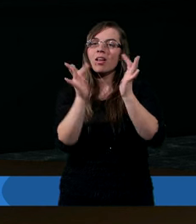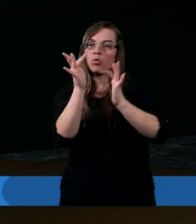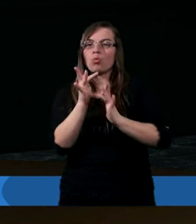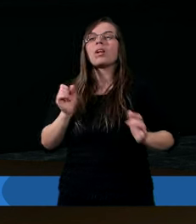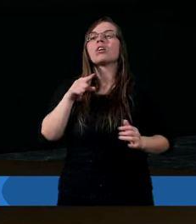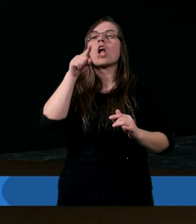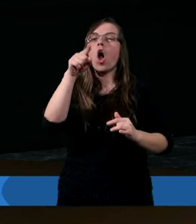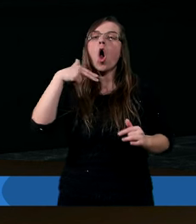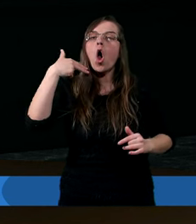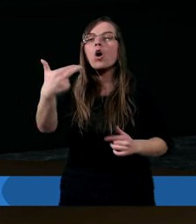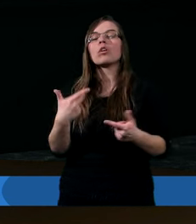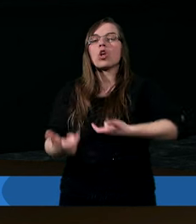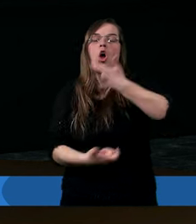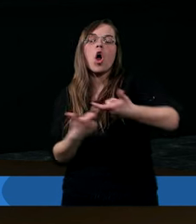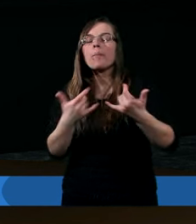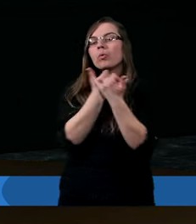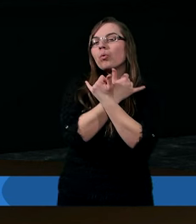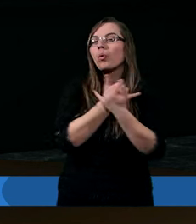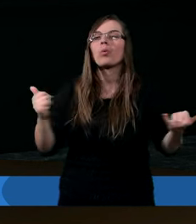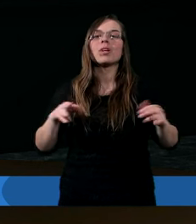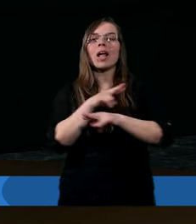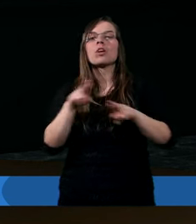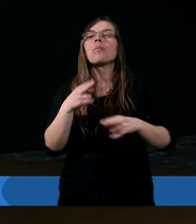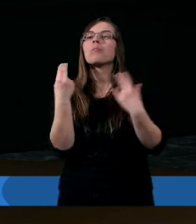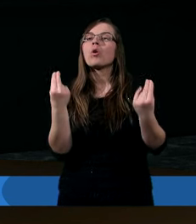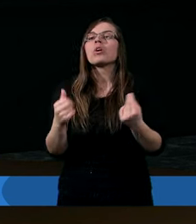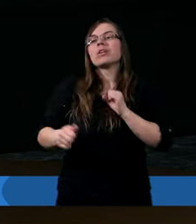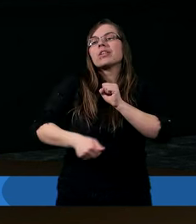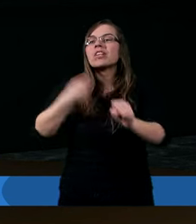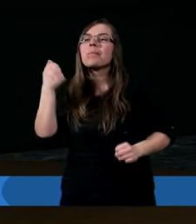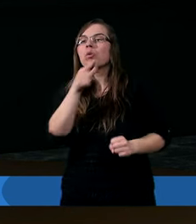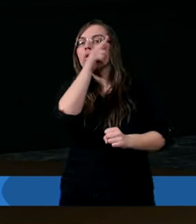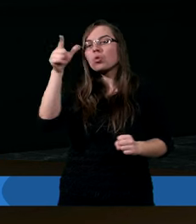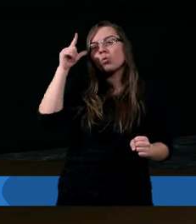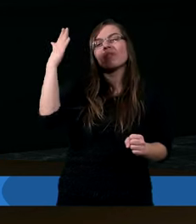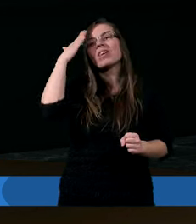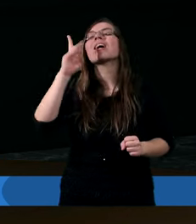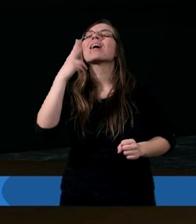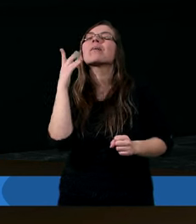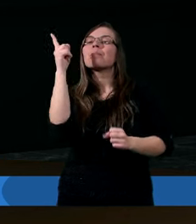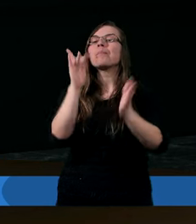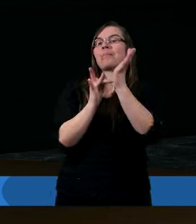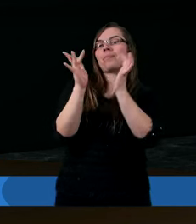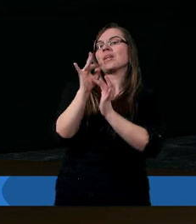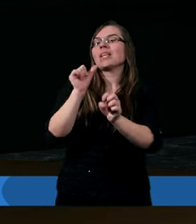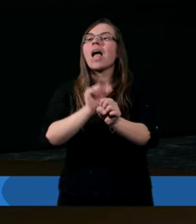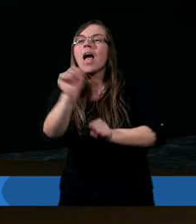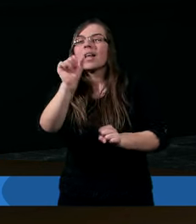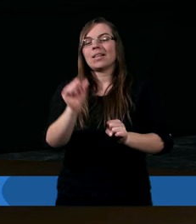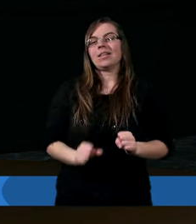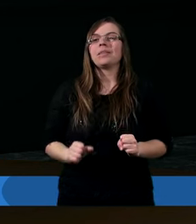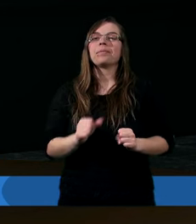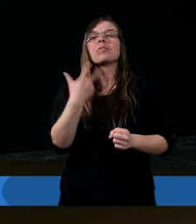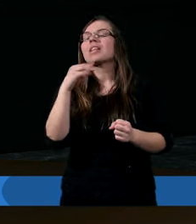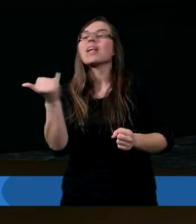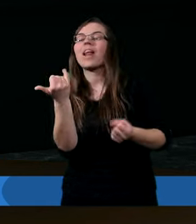że On robił różne rzeczy po to, żeby ludzie wiedzieli, kim jest. On nie